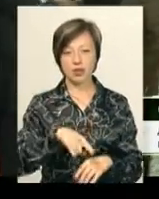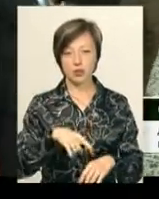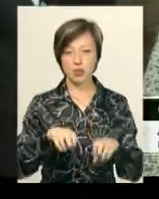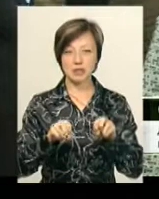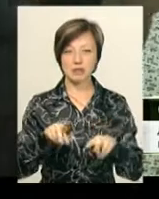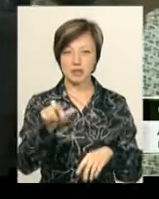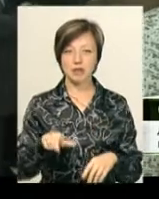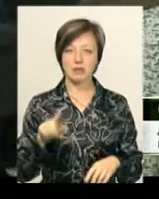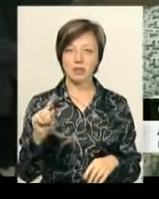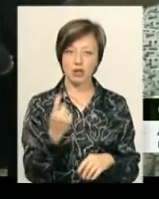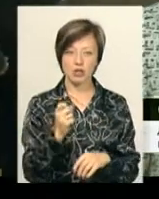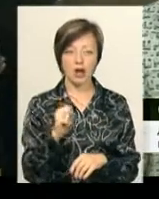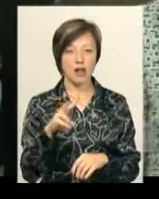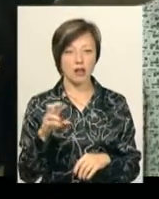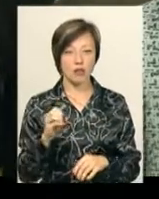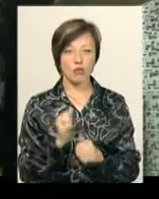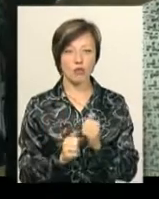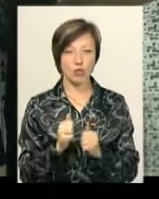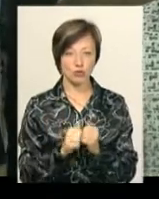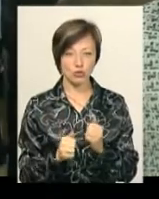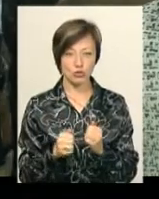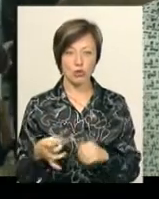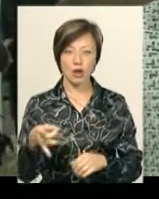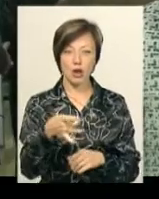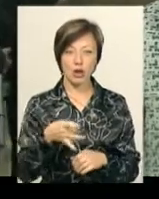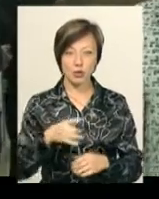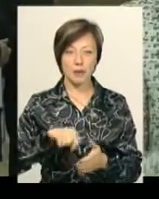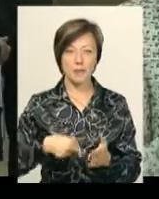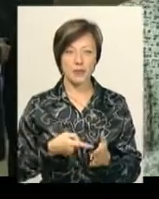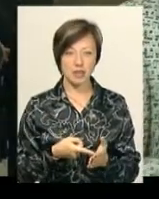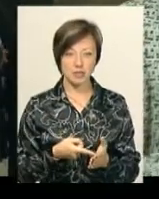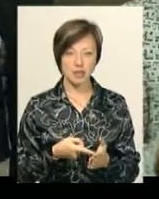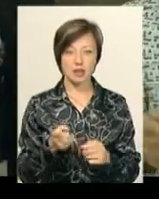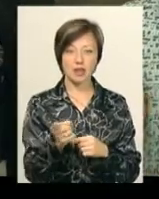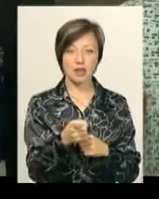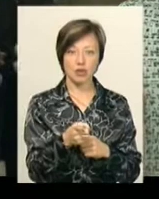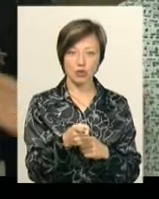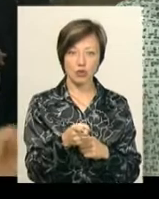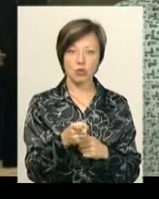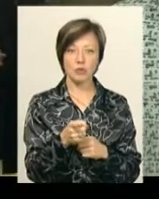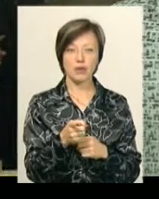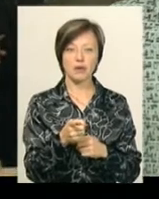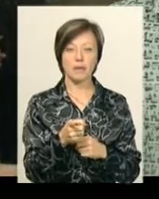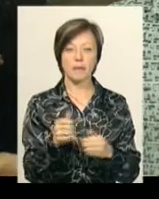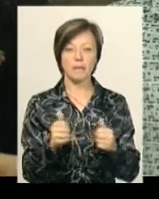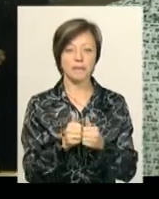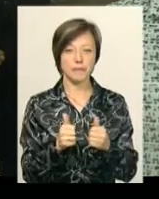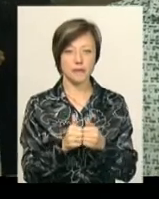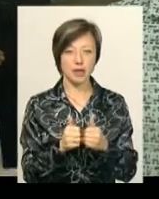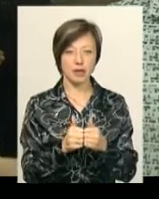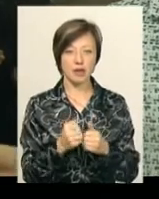він є перший. Але в кожному мікрорайоні міста, на Тернопільській, біля